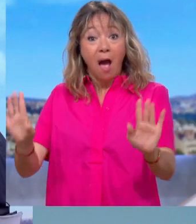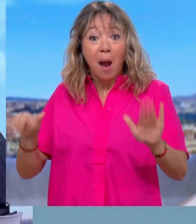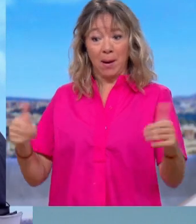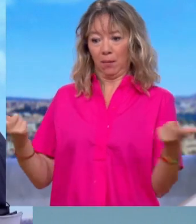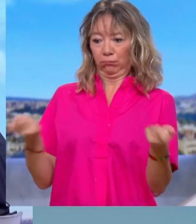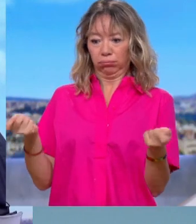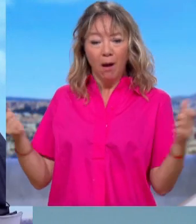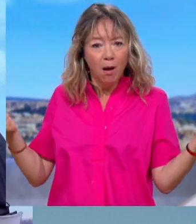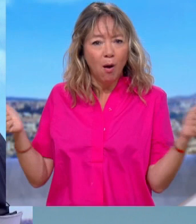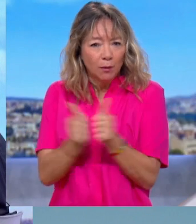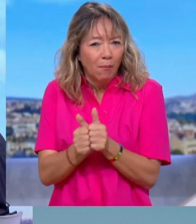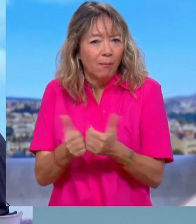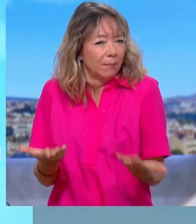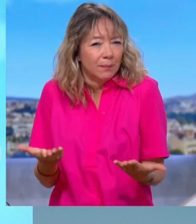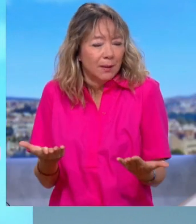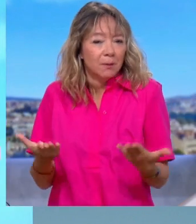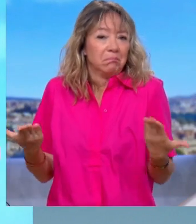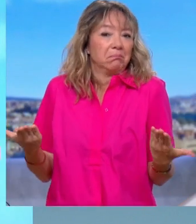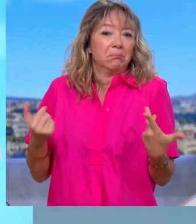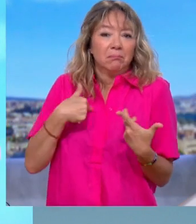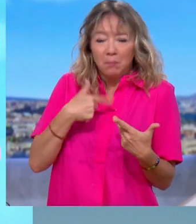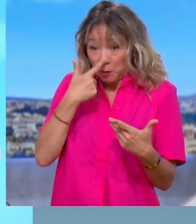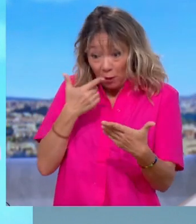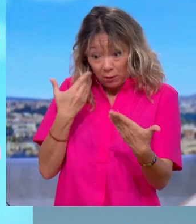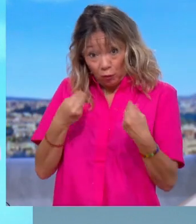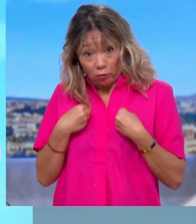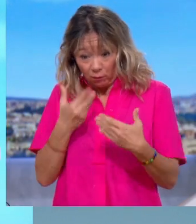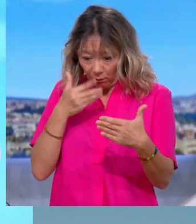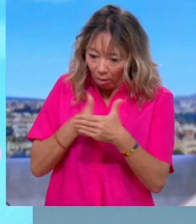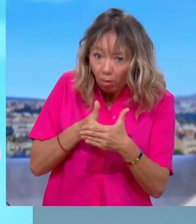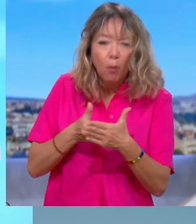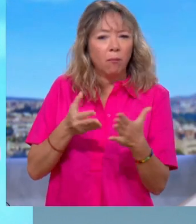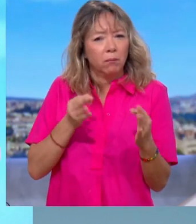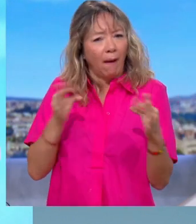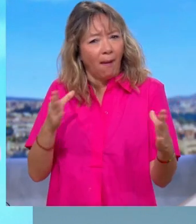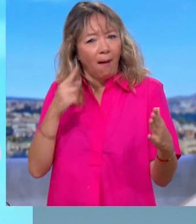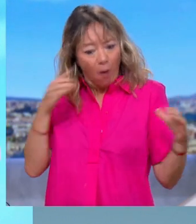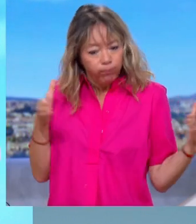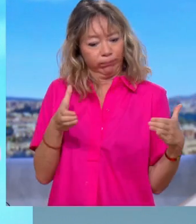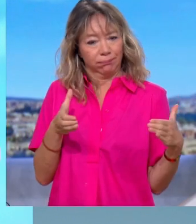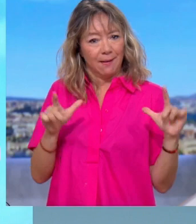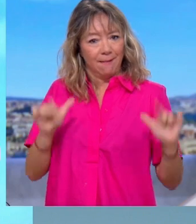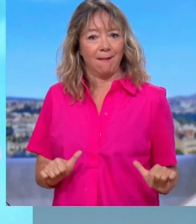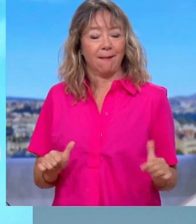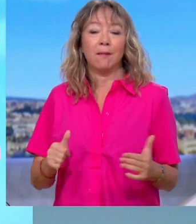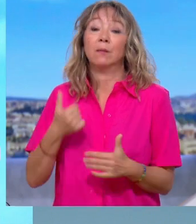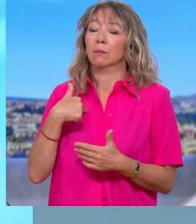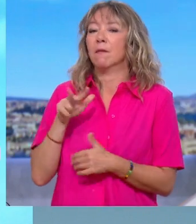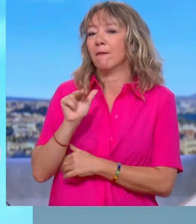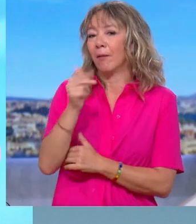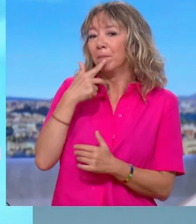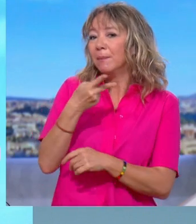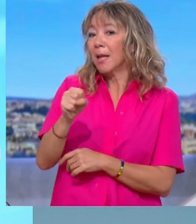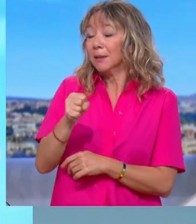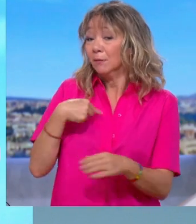'Allemagne. Donc moi, ce que je dis, c'est que ça n'est pas un obstacle au rassemblement. Et les socialistes auront à voter le 5 octobre prochain. Ils